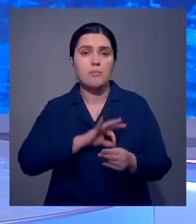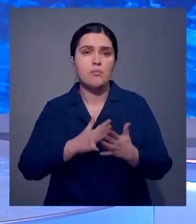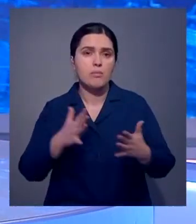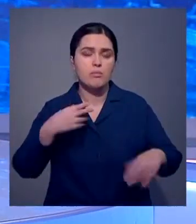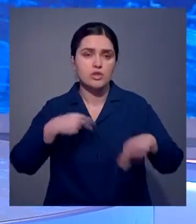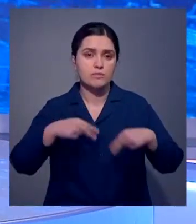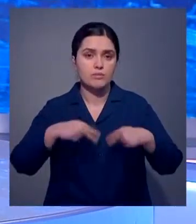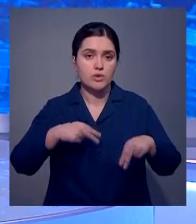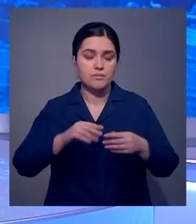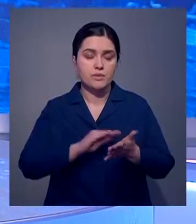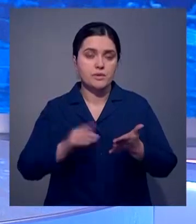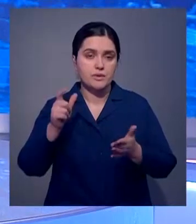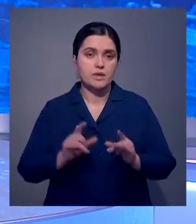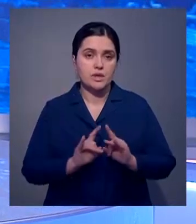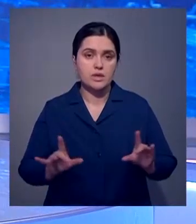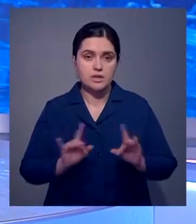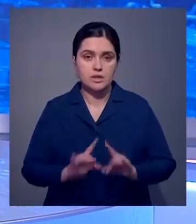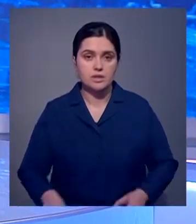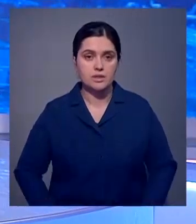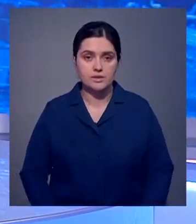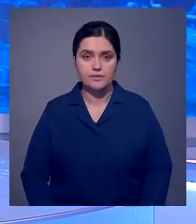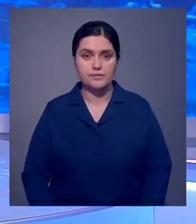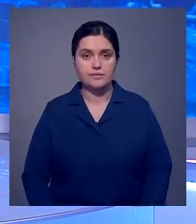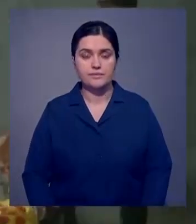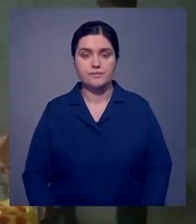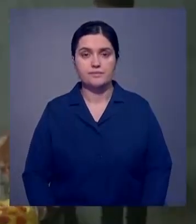пользовались наибольшим спросом, узнала Наталья Строкова.